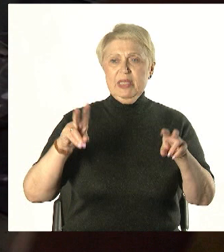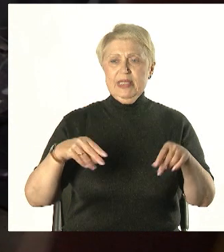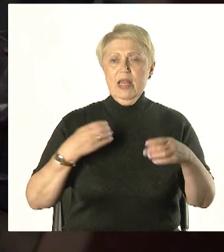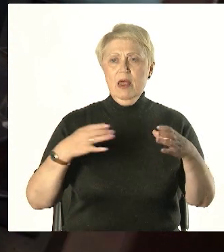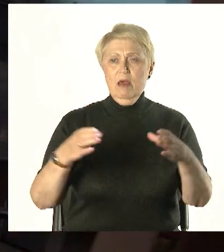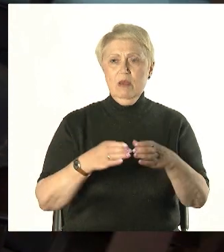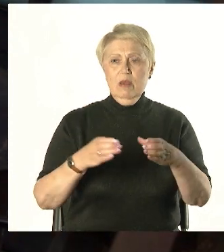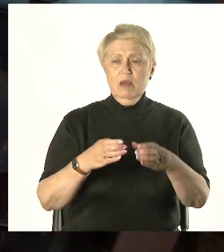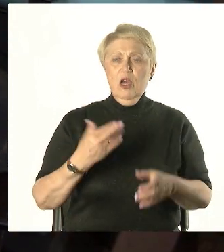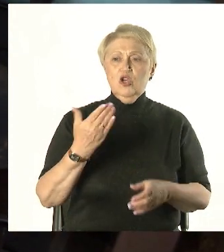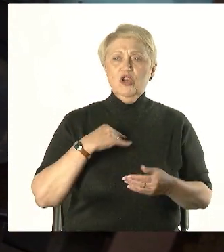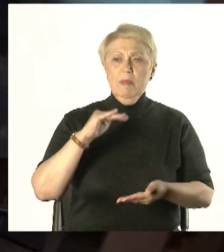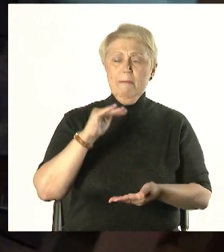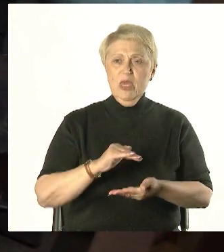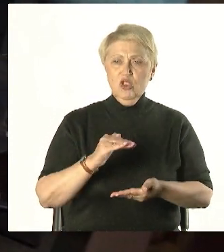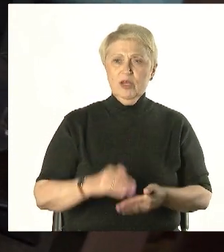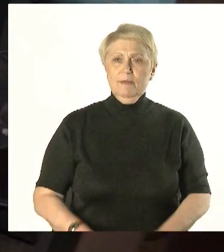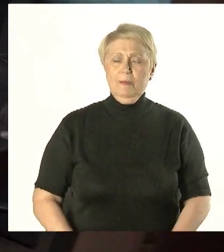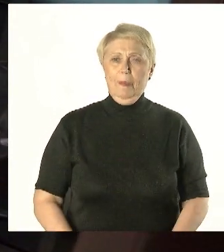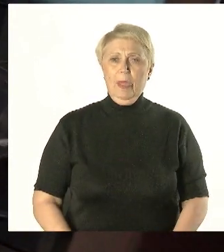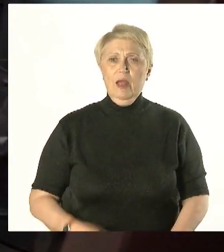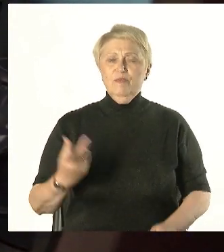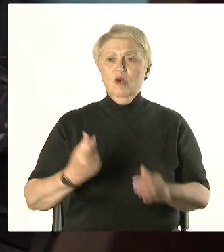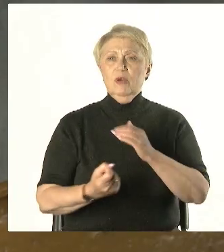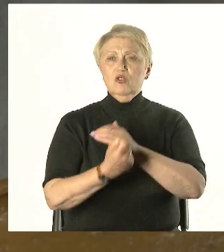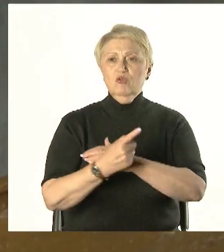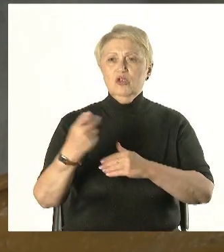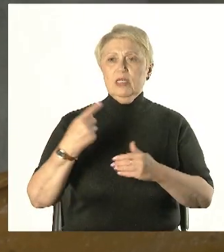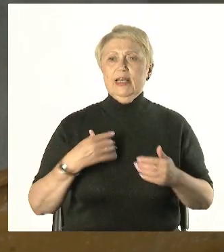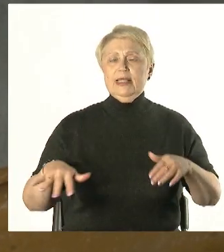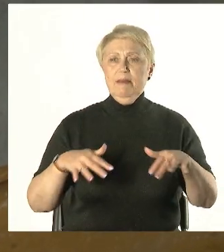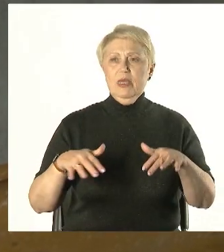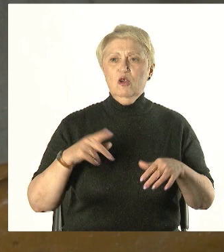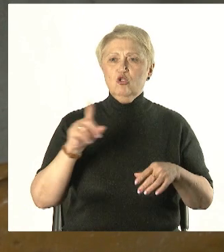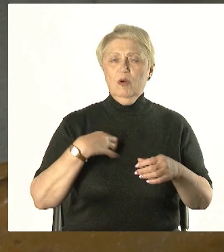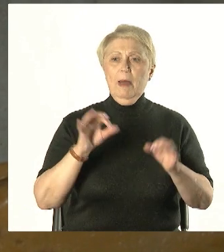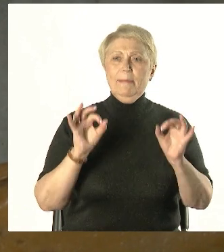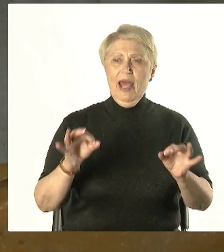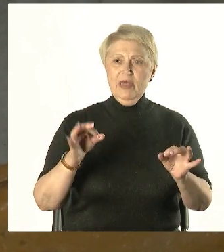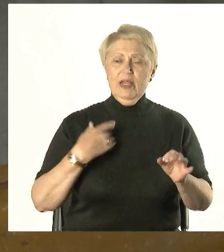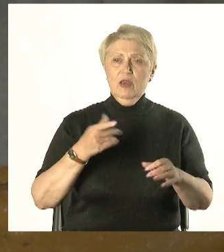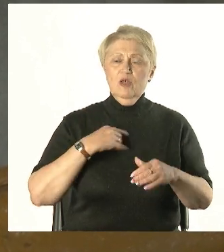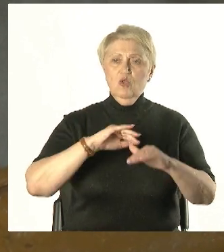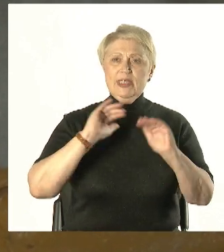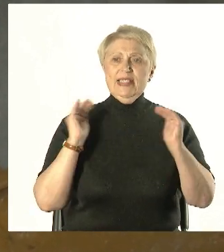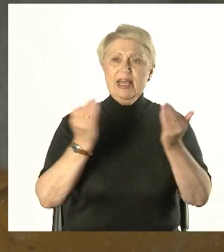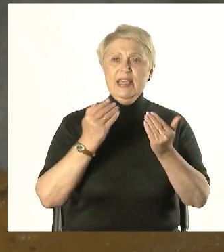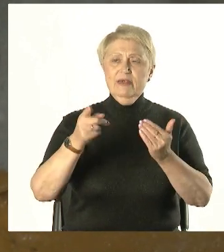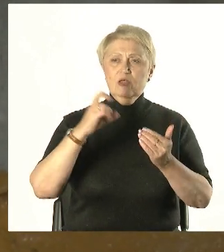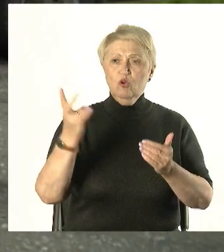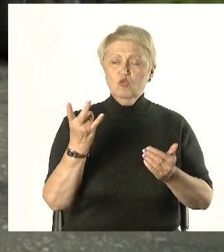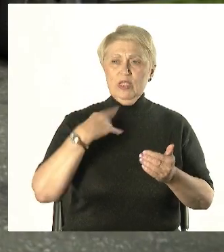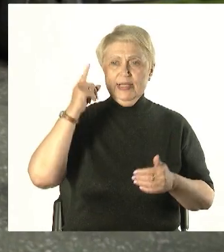Вот чем меньше они, тем источник, значит, слабее. Чтобы правильно изолировать источник, необходимо знать, что внутри